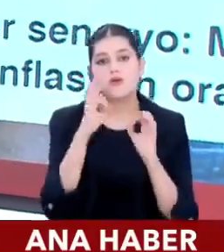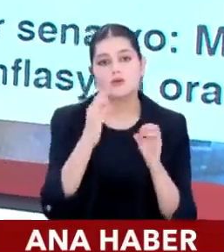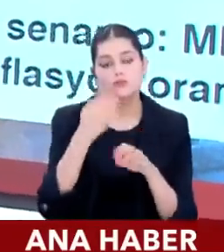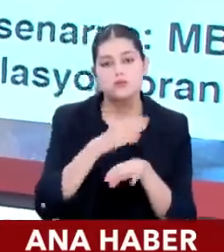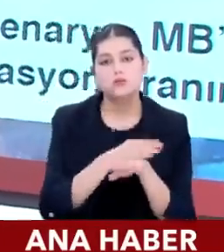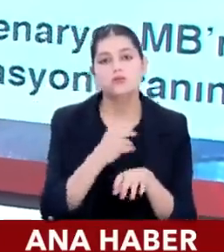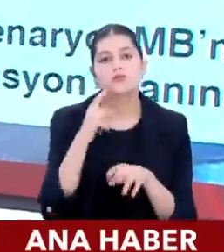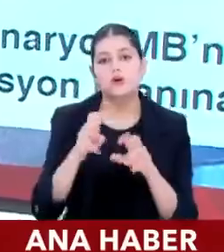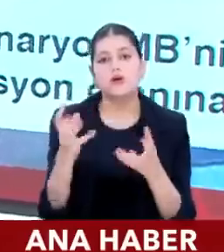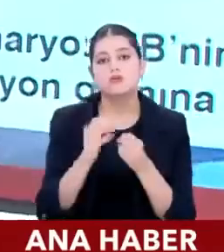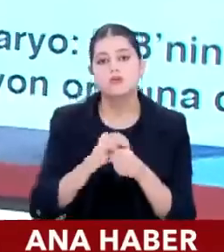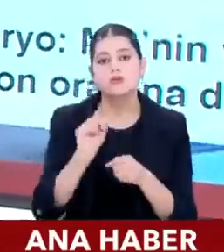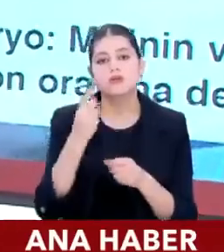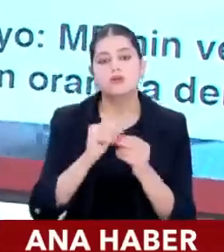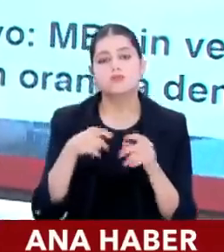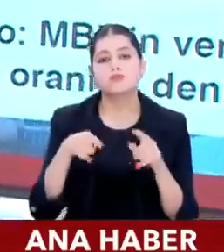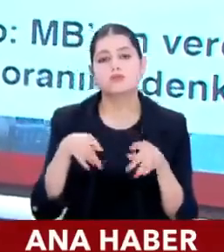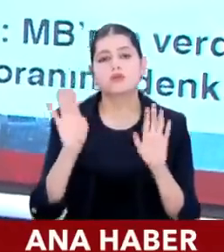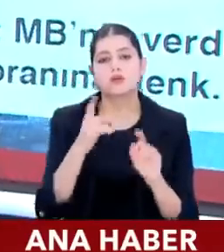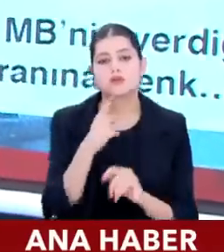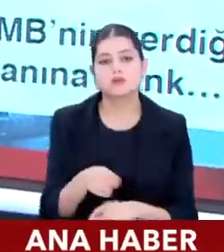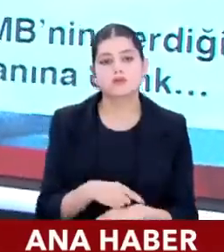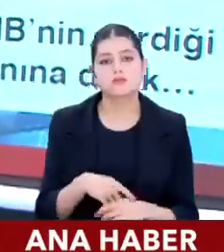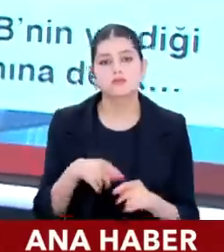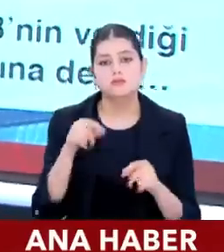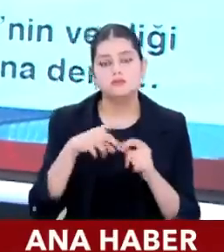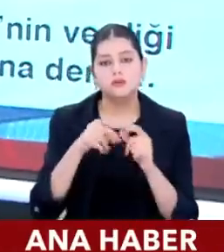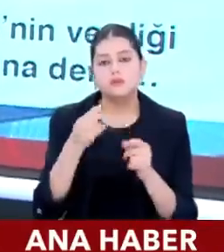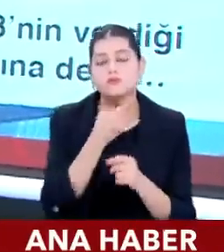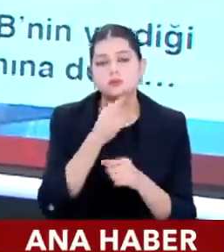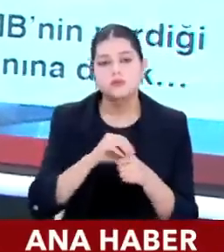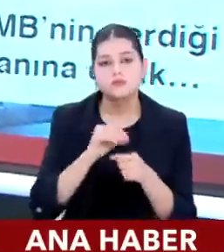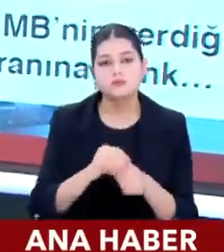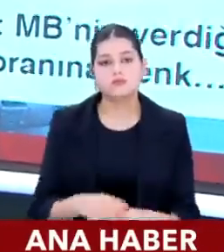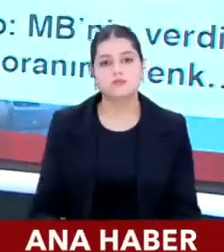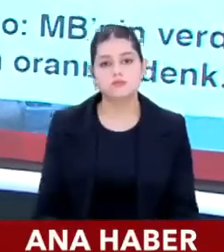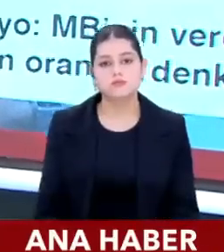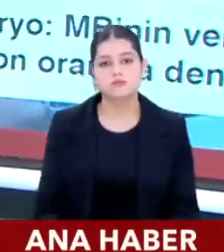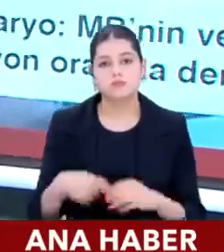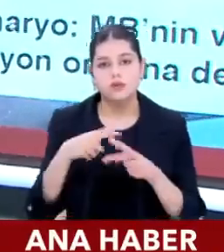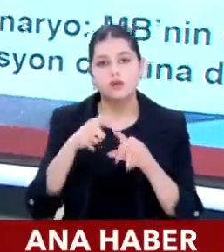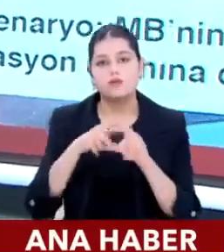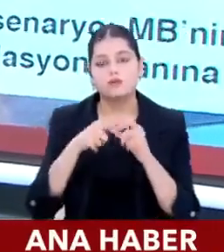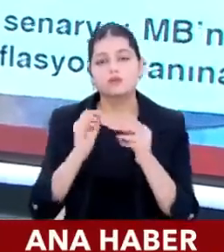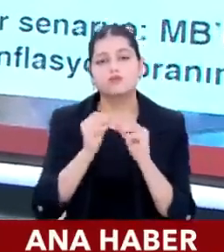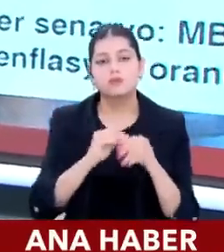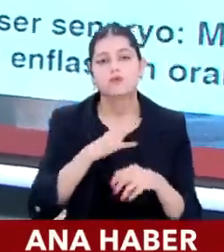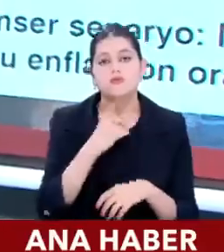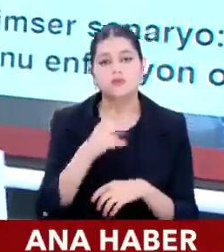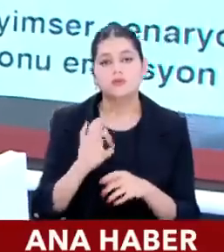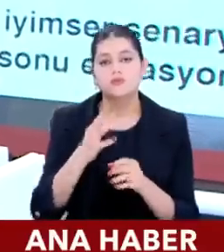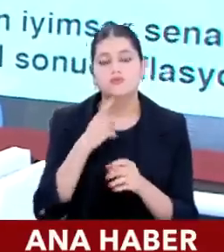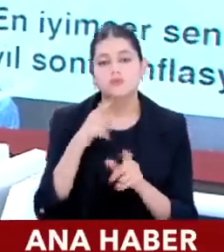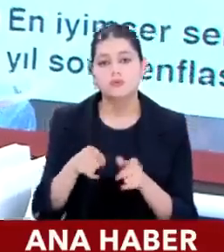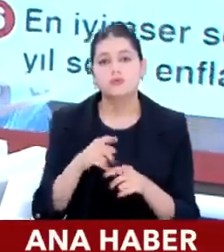önemli ve öncelikli olarak ele alıyor. Ama tek sebep bu değil. Hakikaten şiddetli bir yoksulluk, enflasyon sorunu var daha doğrusu.